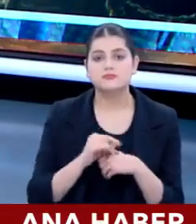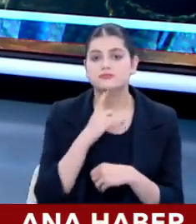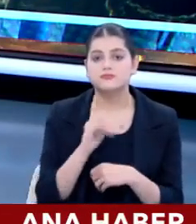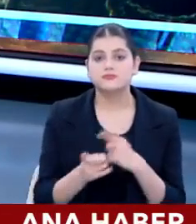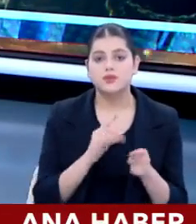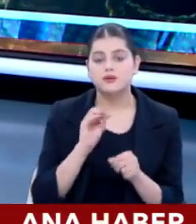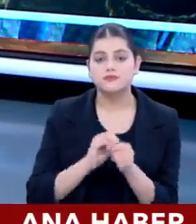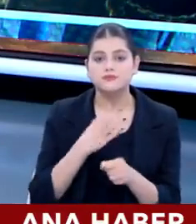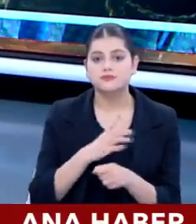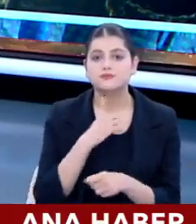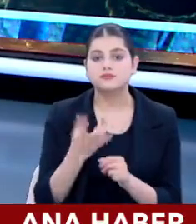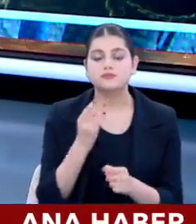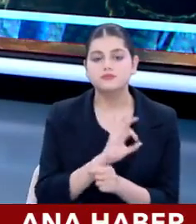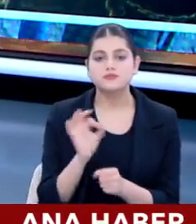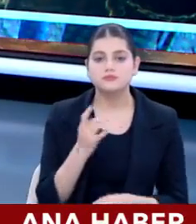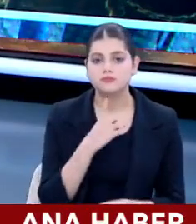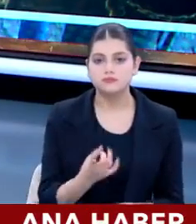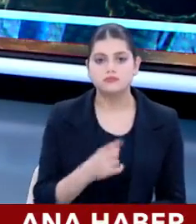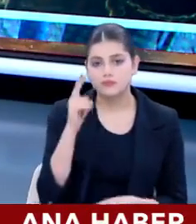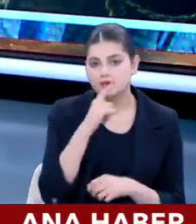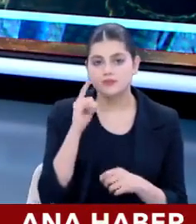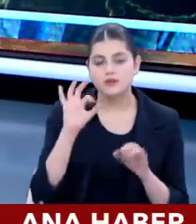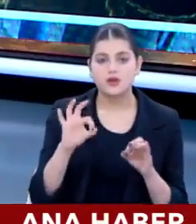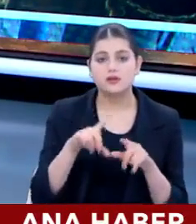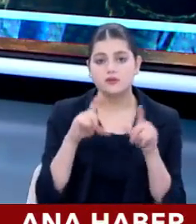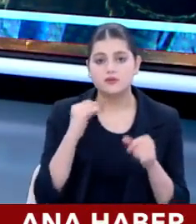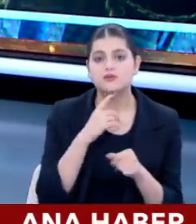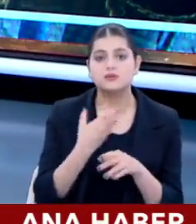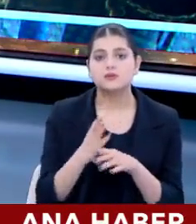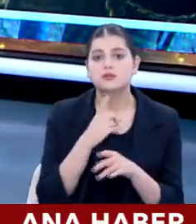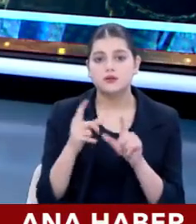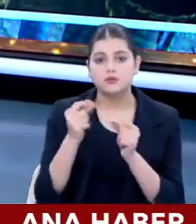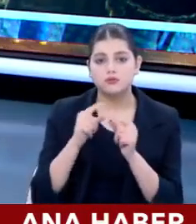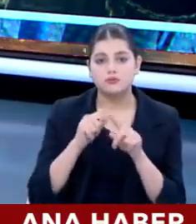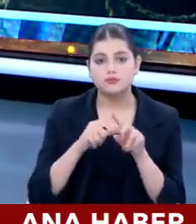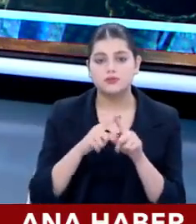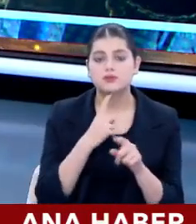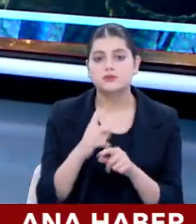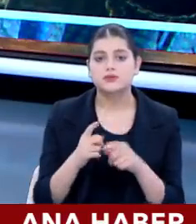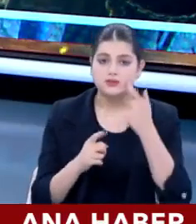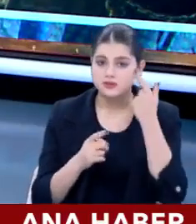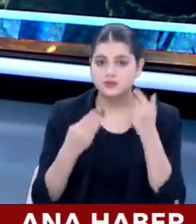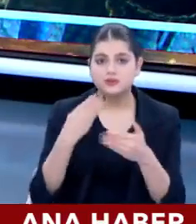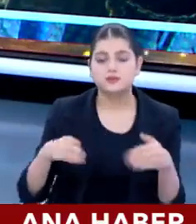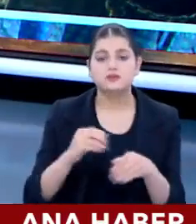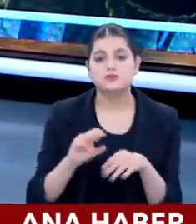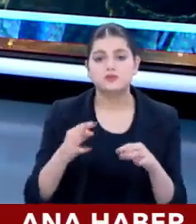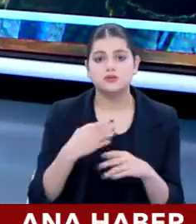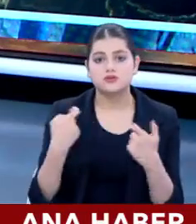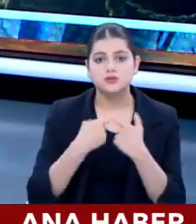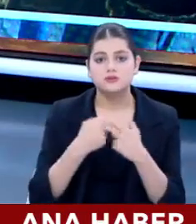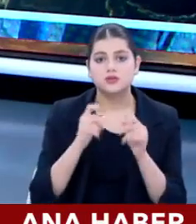şekilde Hizbullah'a bitirmek için girmişti ama olmadı. Benzer manzara yaşanır çünkü zaten Lübnan İsrail sınırında da şu an